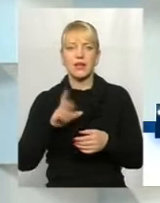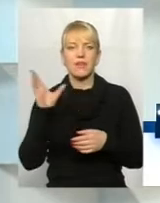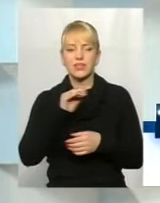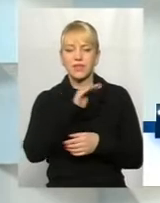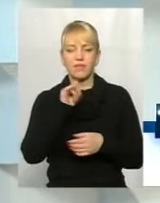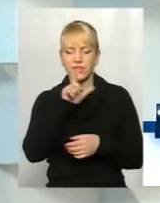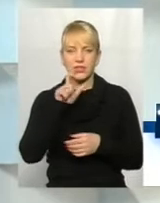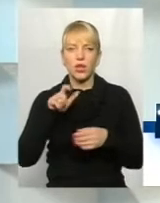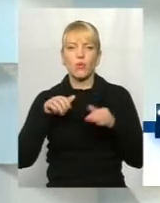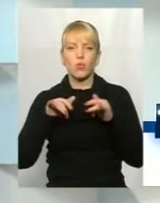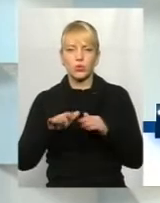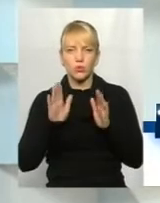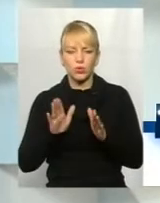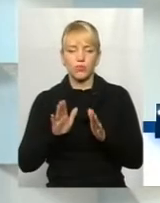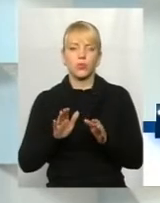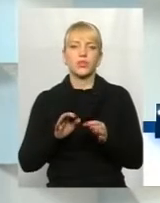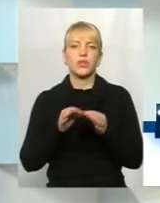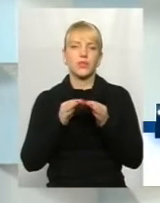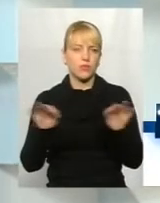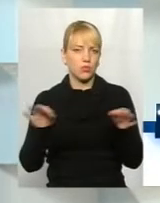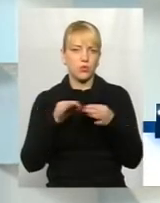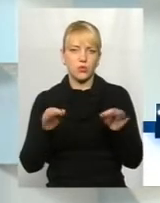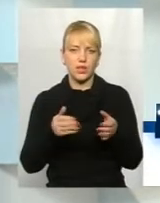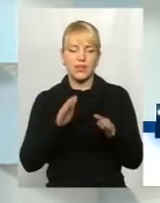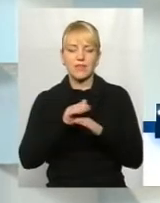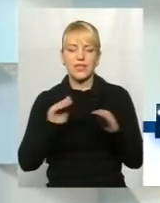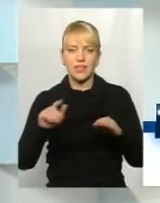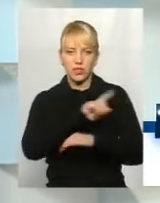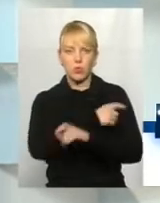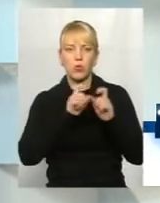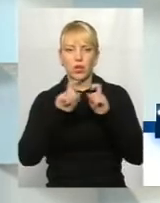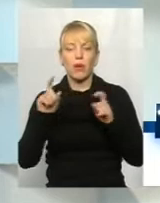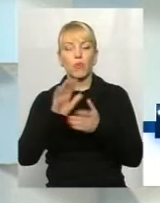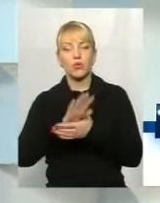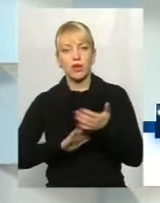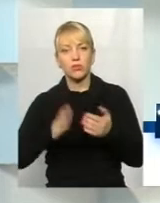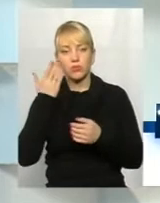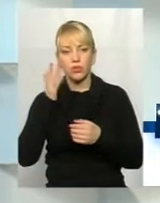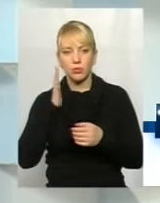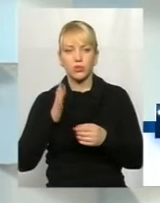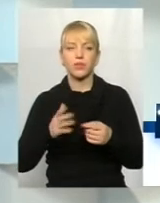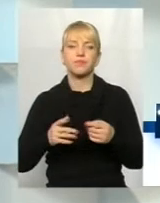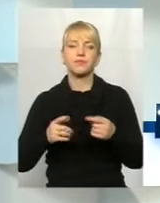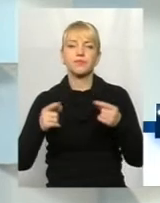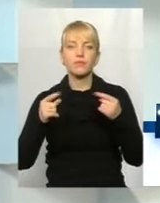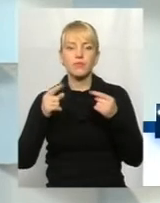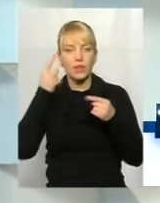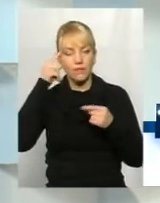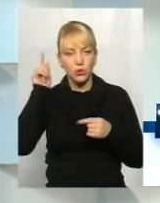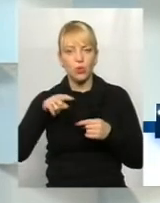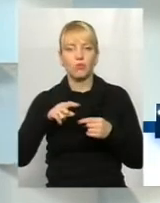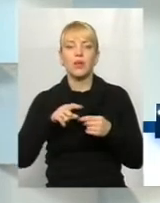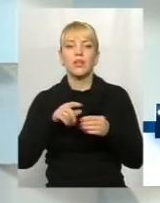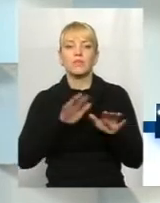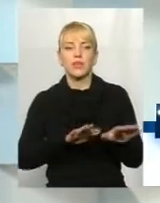відпускатися в достатньій кількості в дитячій поліклініці. В подальшому, коли вже буде відоме розташування, коли вже буде розмежування